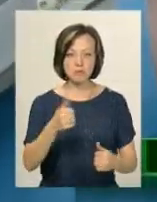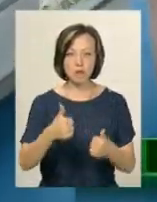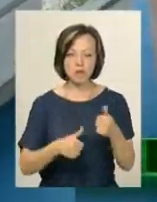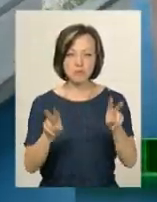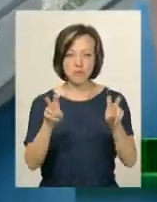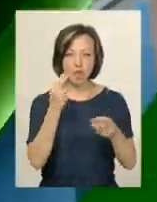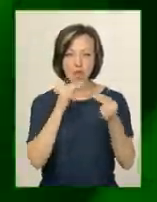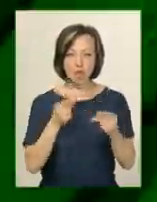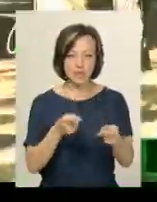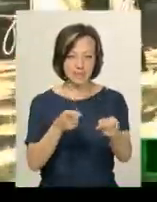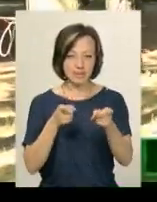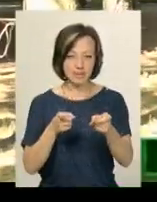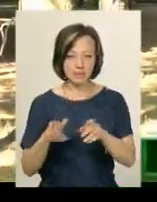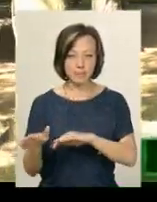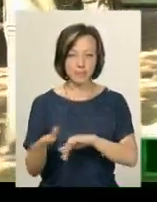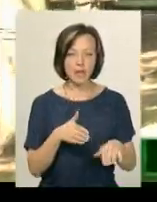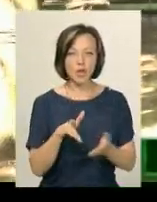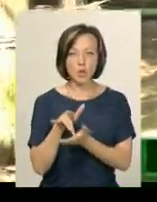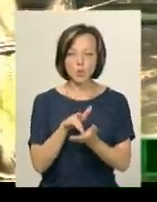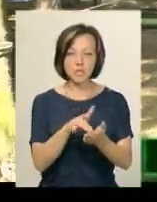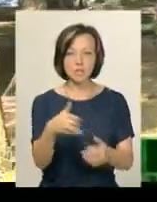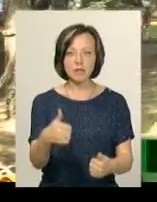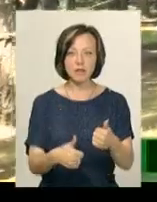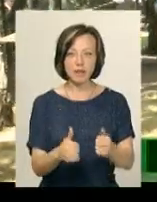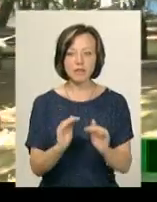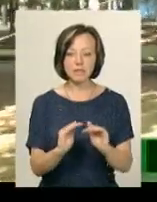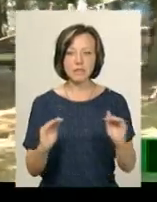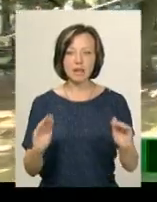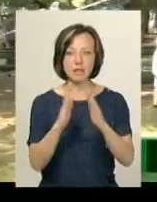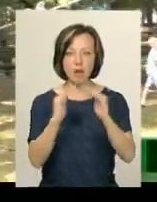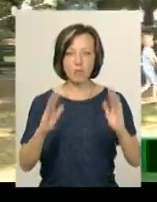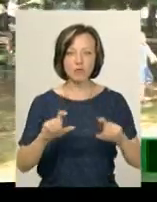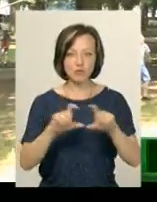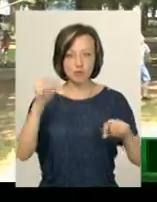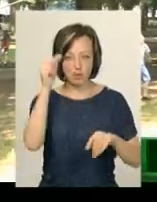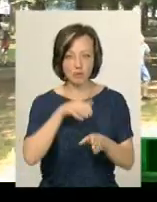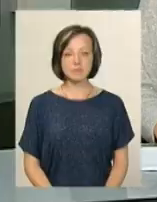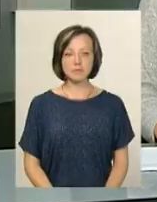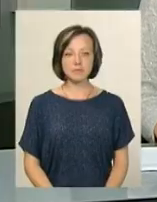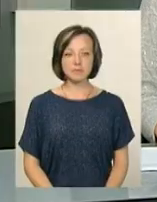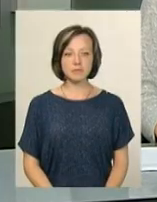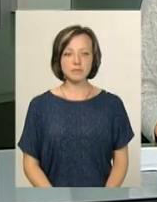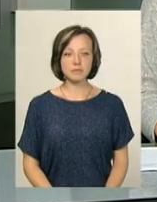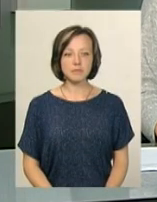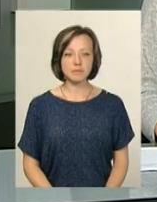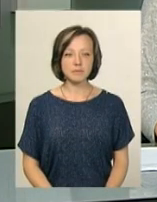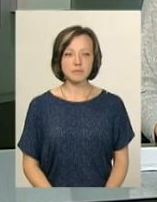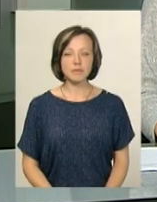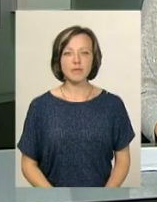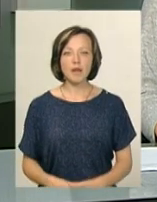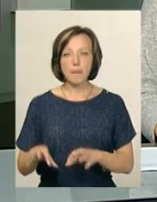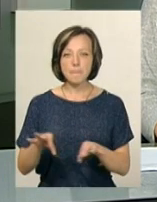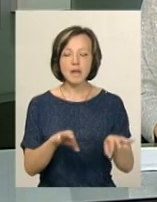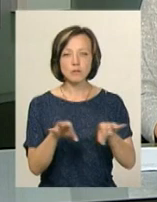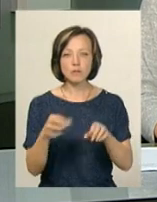за звання кращого стрільця. Туристичний квест для вихованців пришкільних таборів відбувся у Хмельницькому. Пересувний